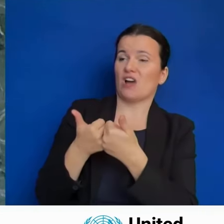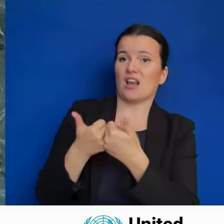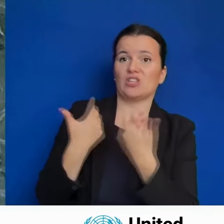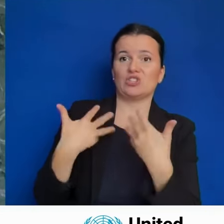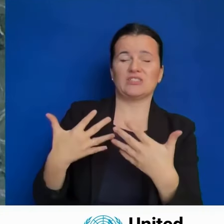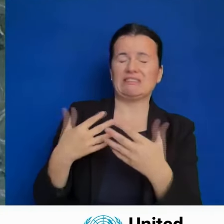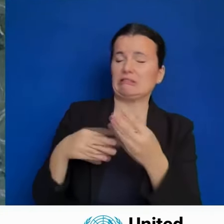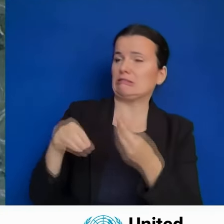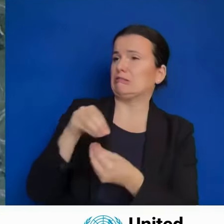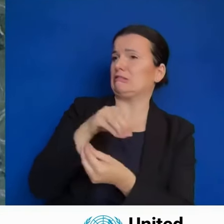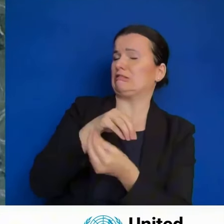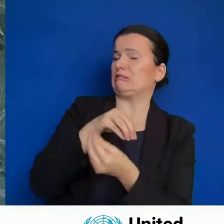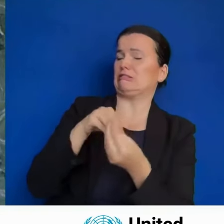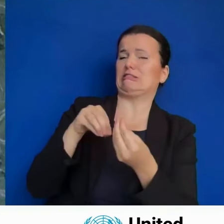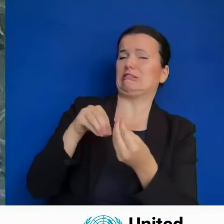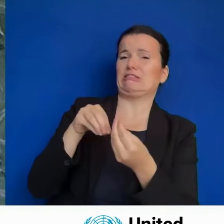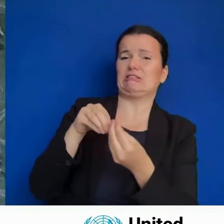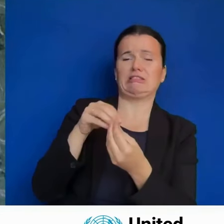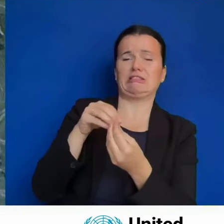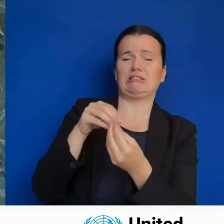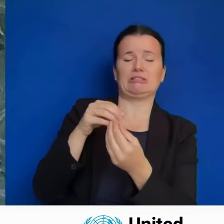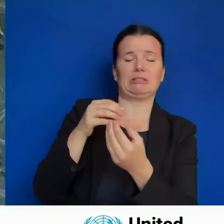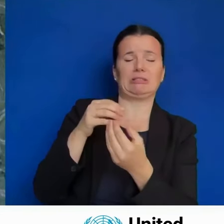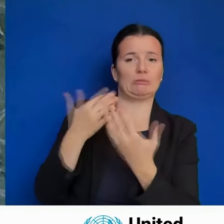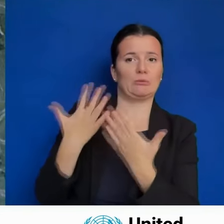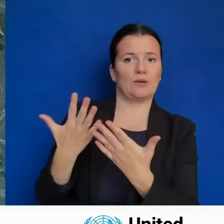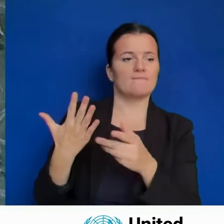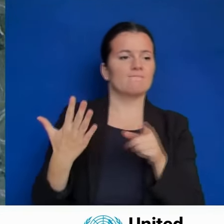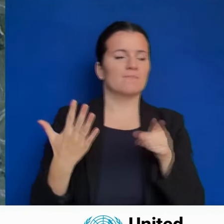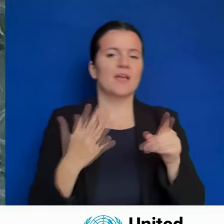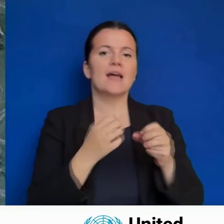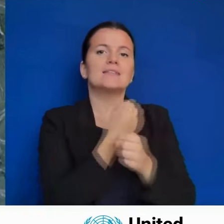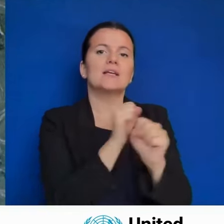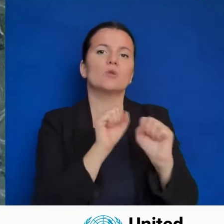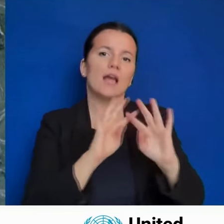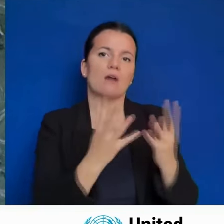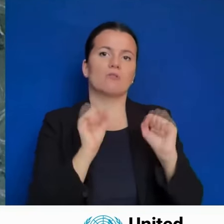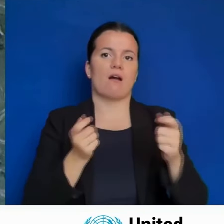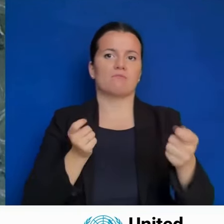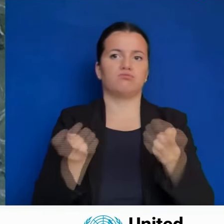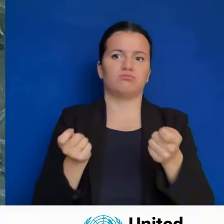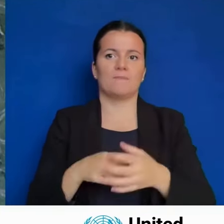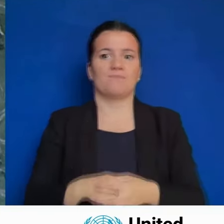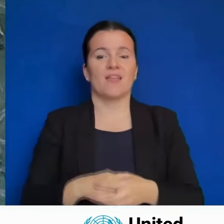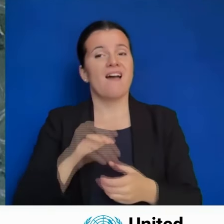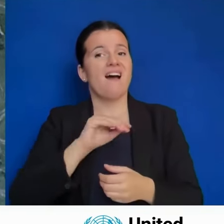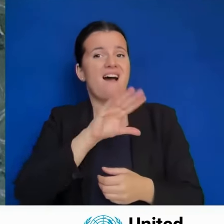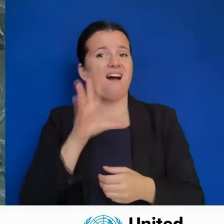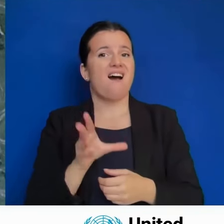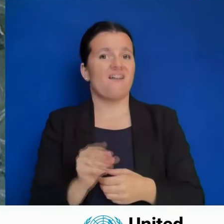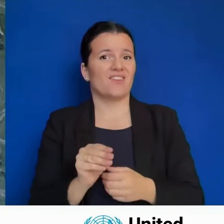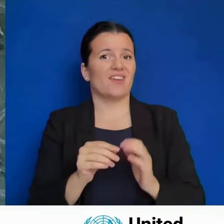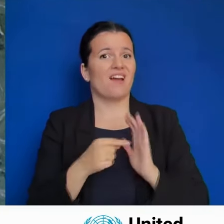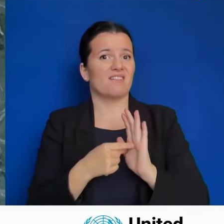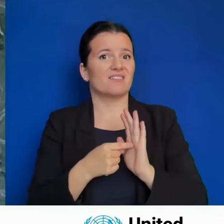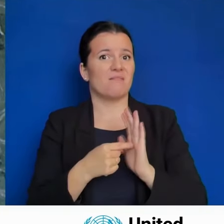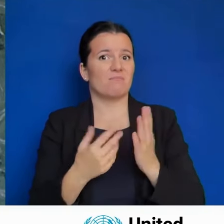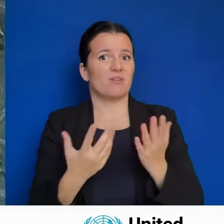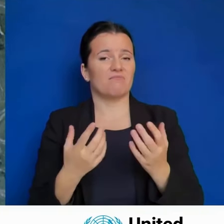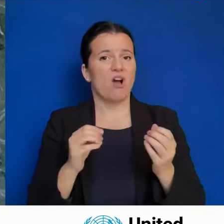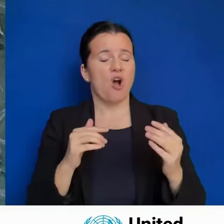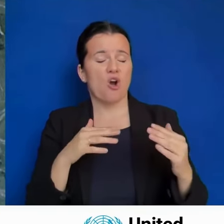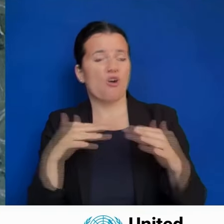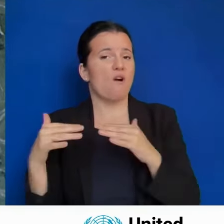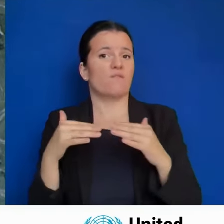doit également prendre une part active à ces réformes. Pour y parvenir efficacement, il me semble indispensable